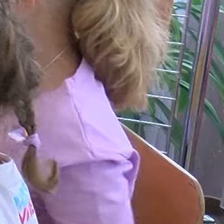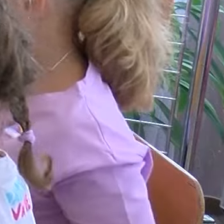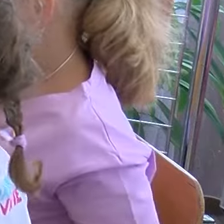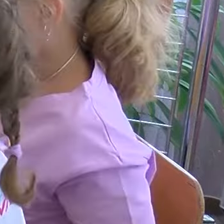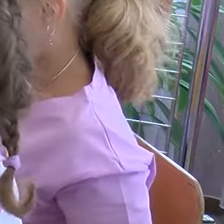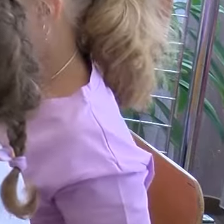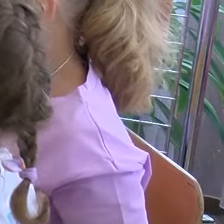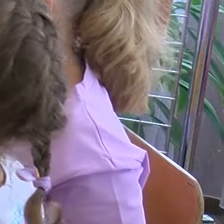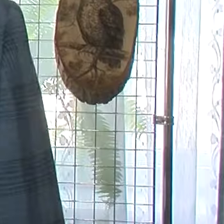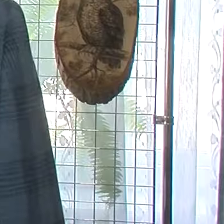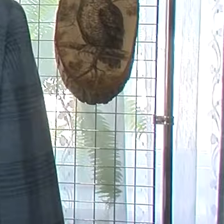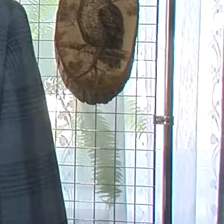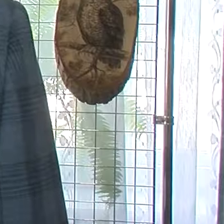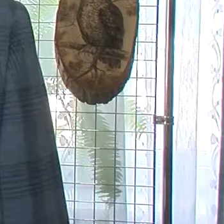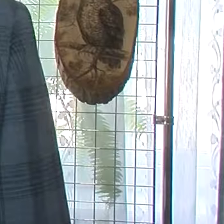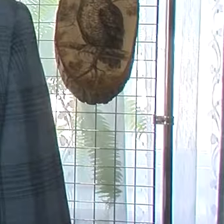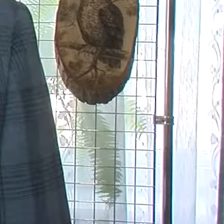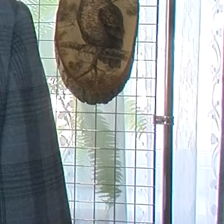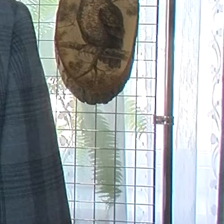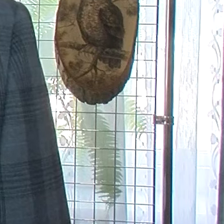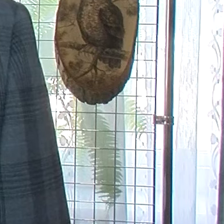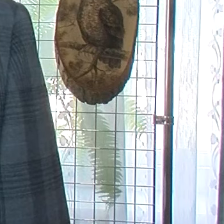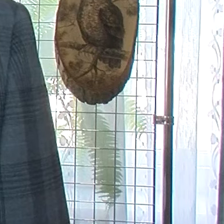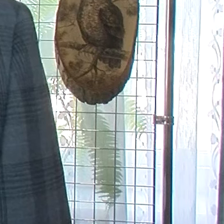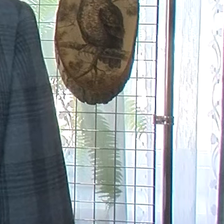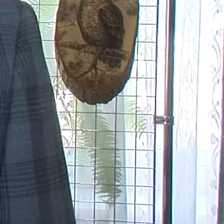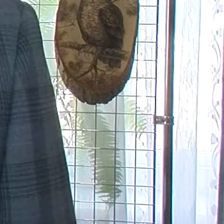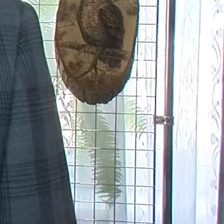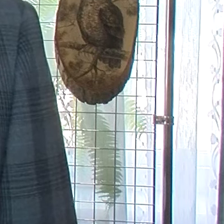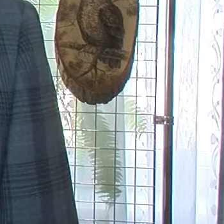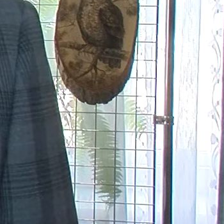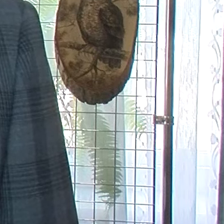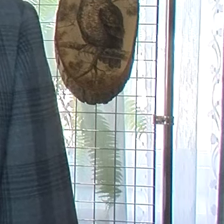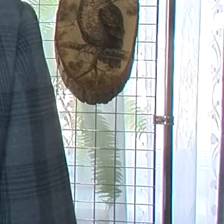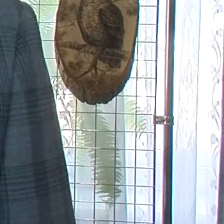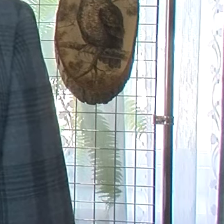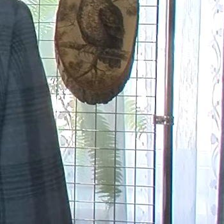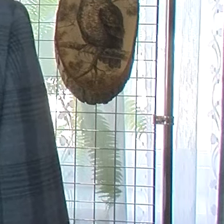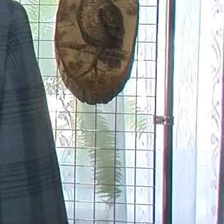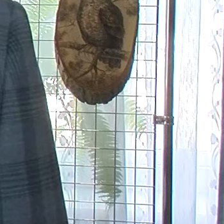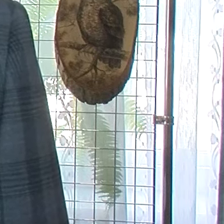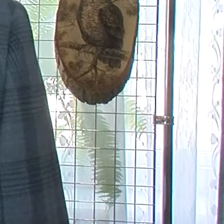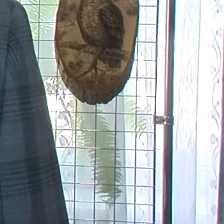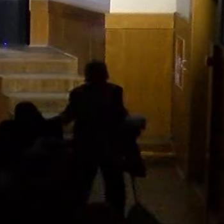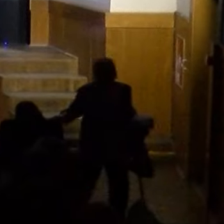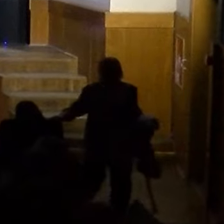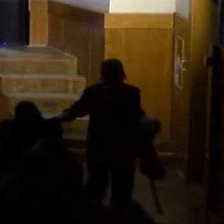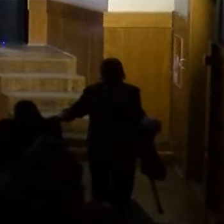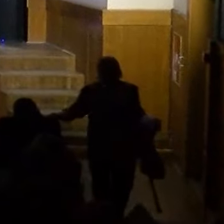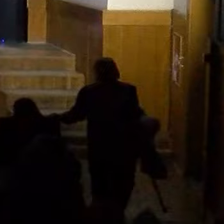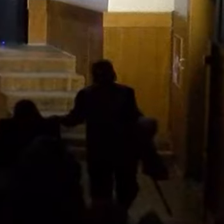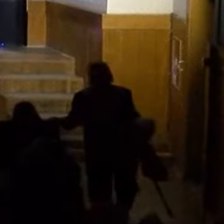бы поздравить всех жителей с этим прекрасным праздником. Пожелать добра, здоровья, благополучия, изобилия на столах.